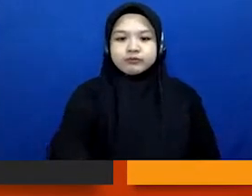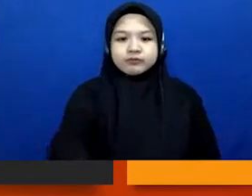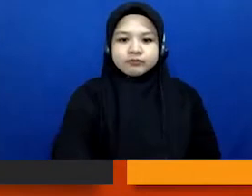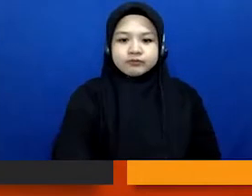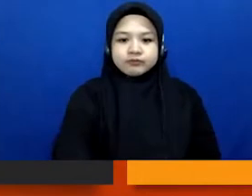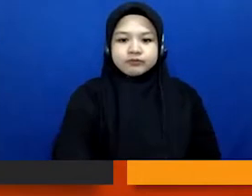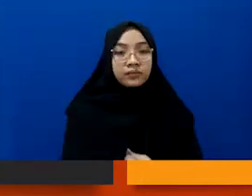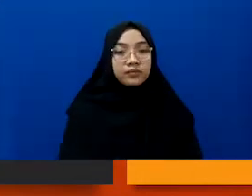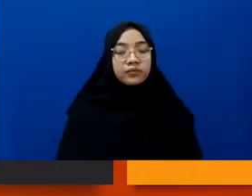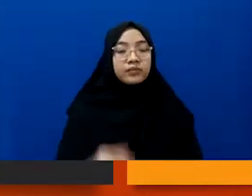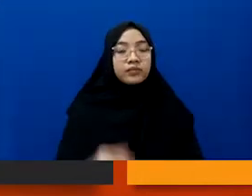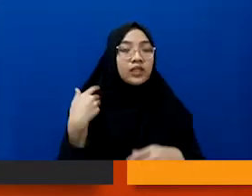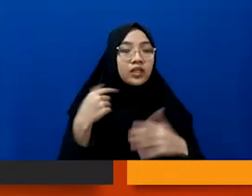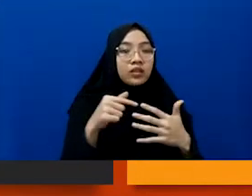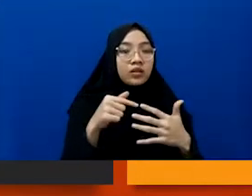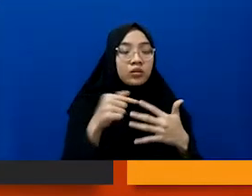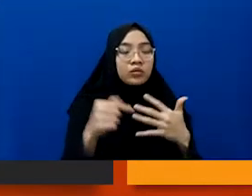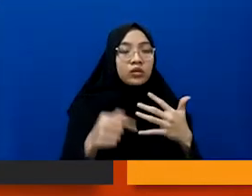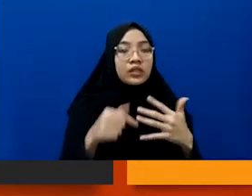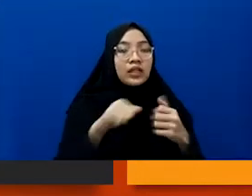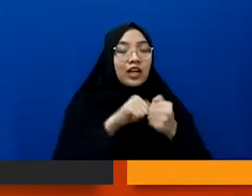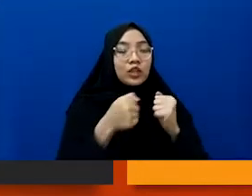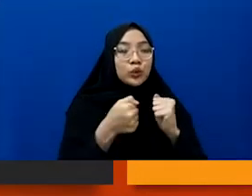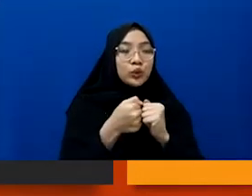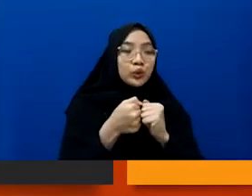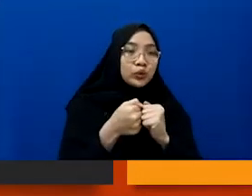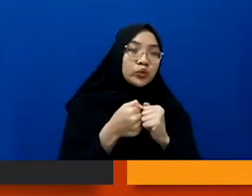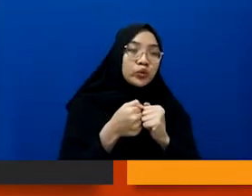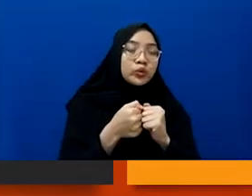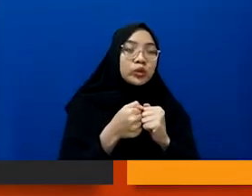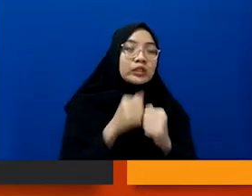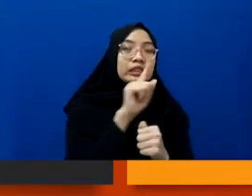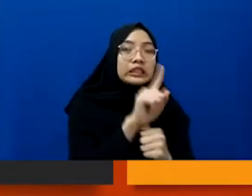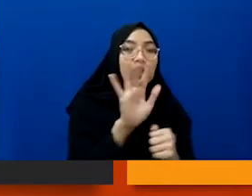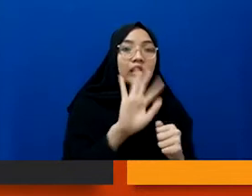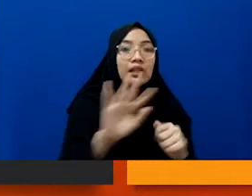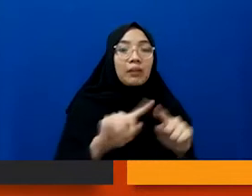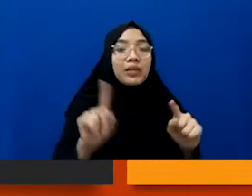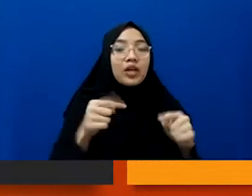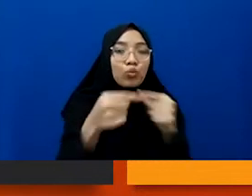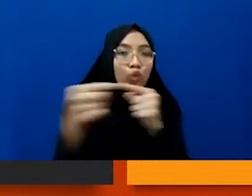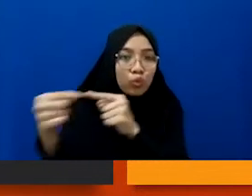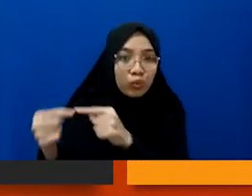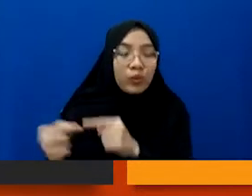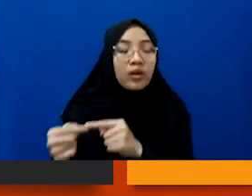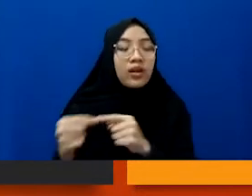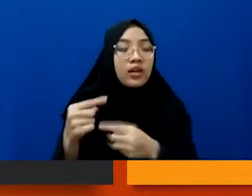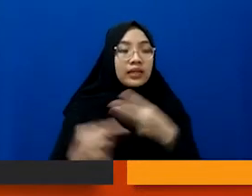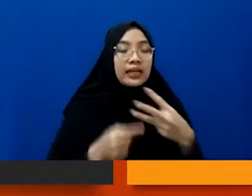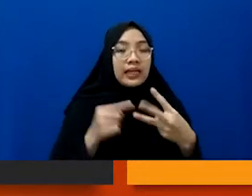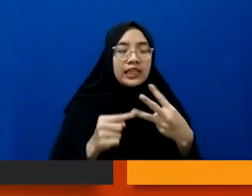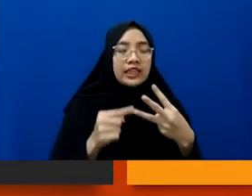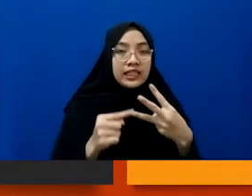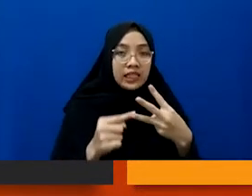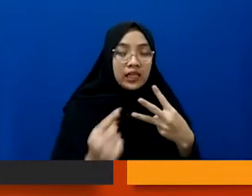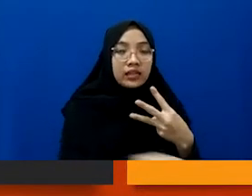benang merah, dan kasus itu tidak berdiri sendiri. Kemudian yang elemen ketiga, ini adalah